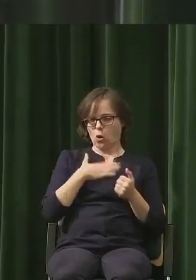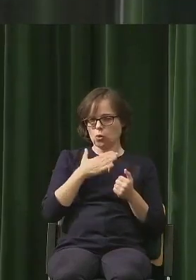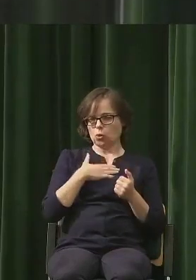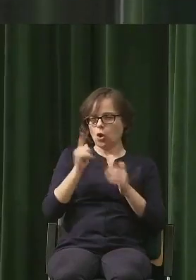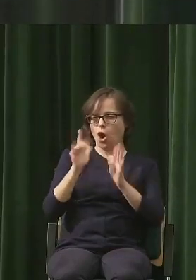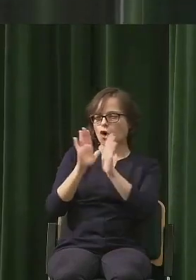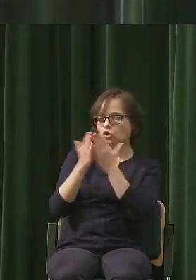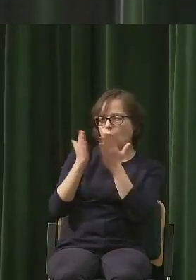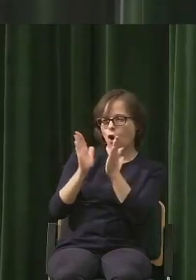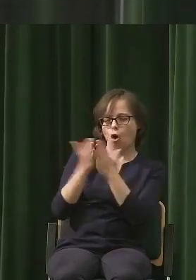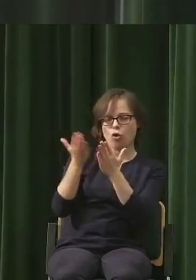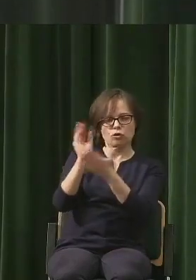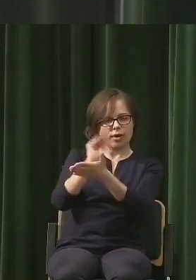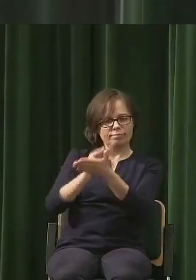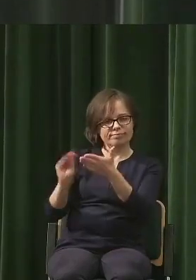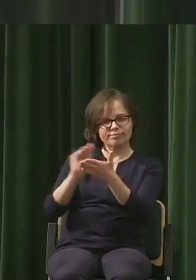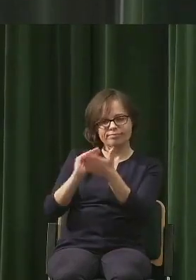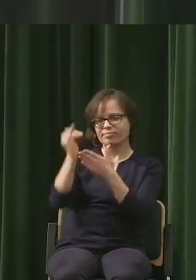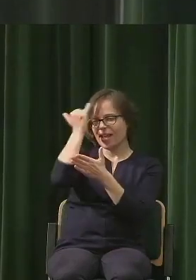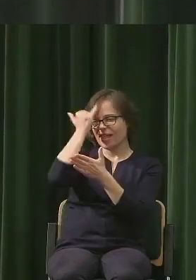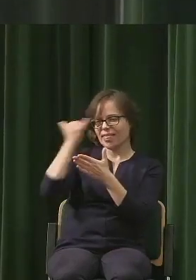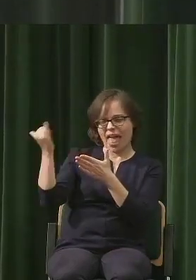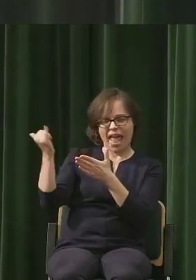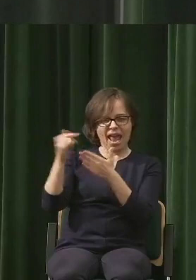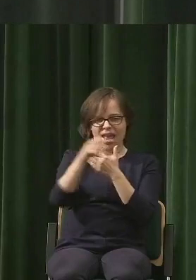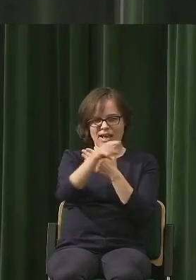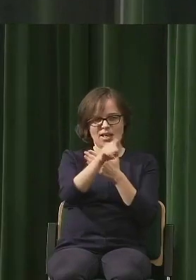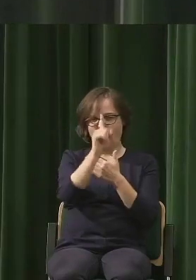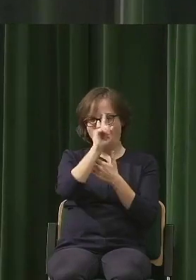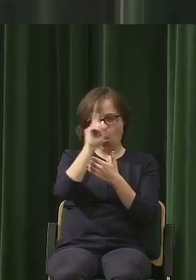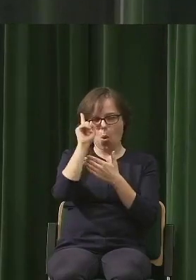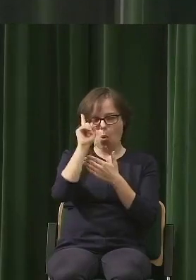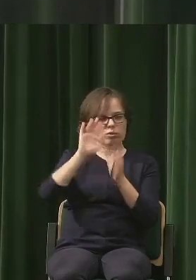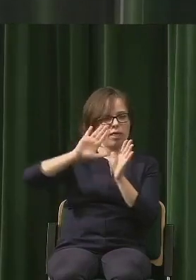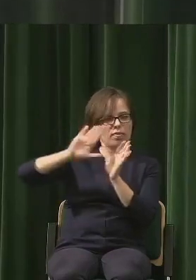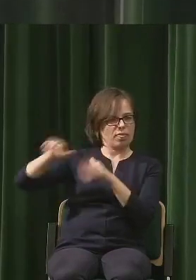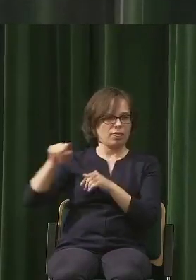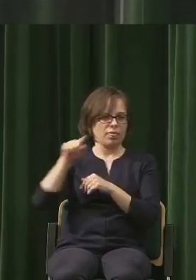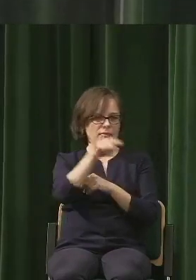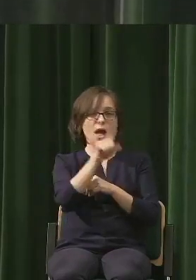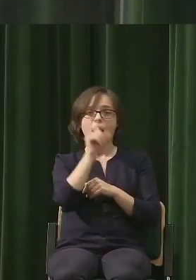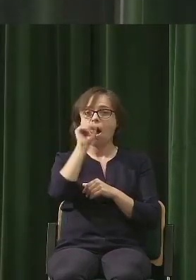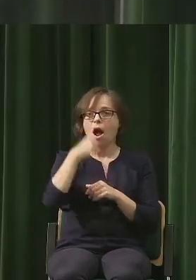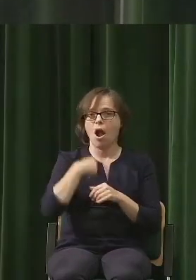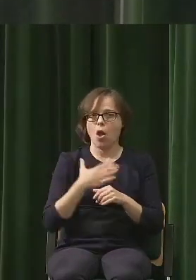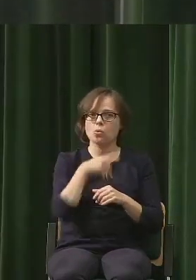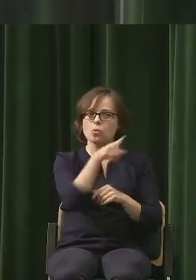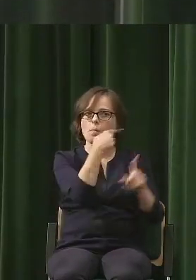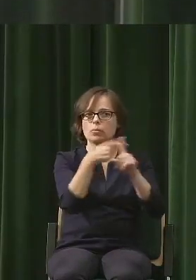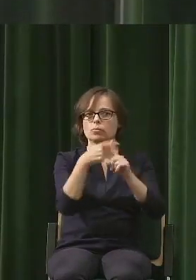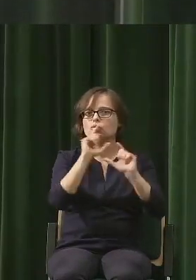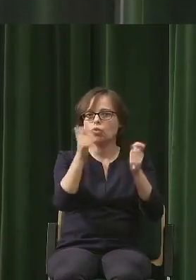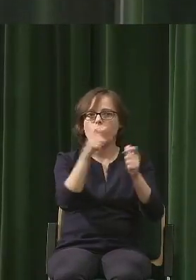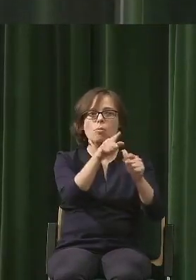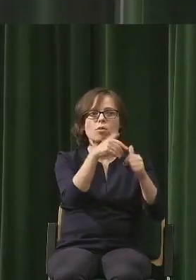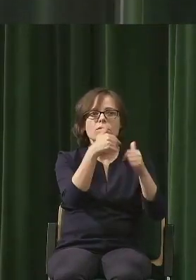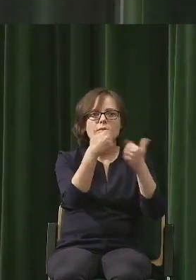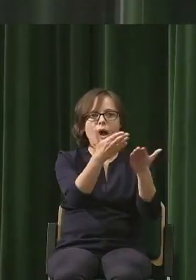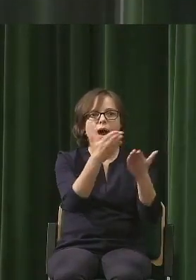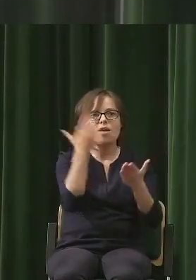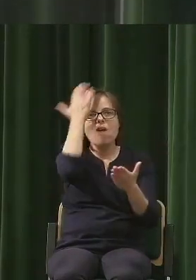od liter, od idei. Ona ma jedną podstawową cechę. Fantastycznie rozwija wyobraźnię.